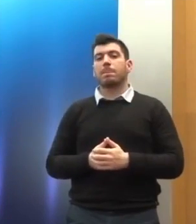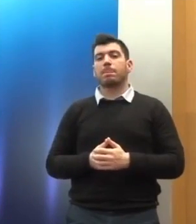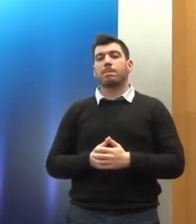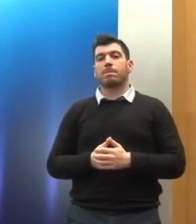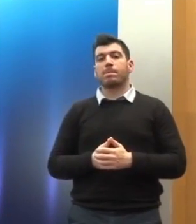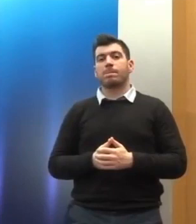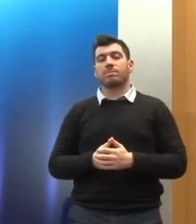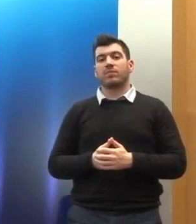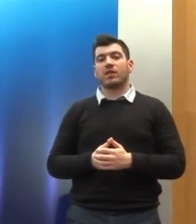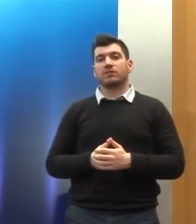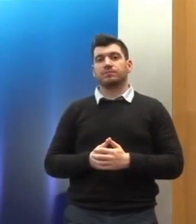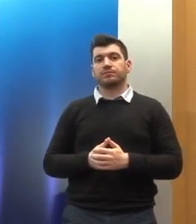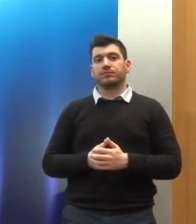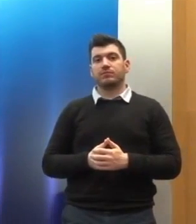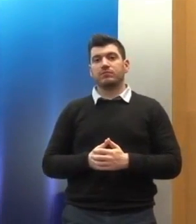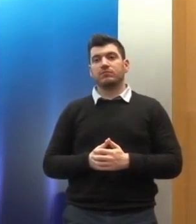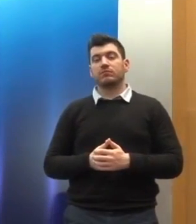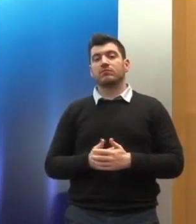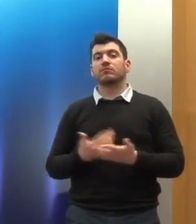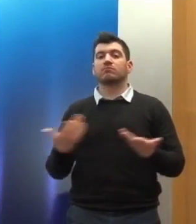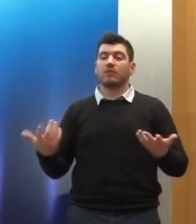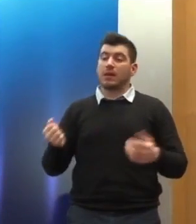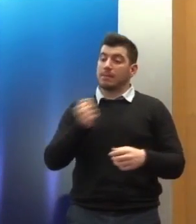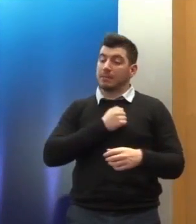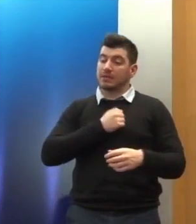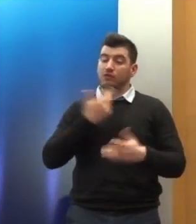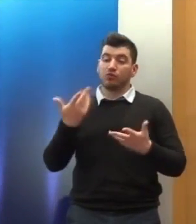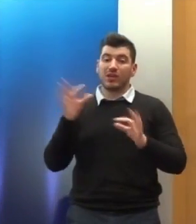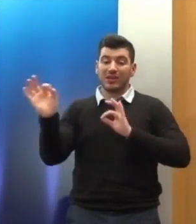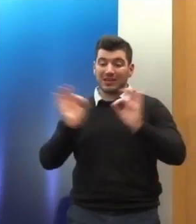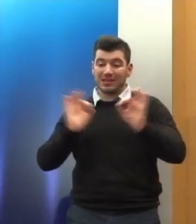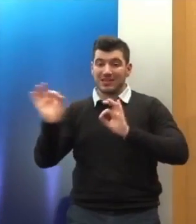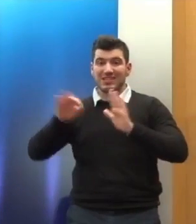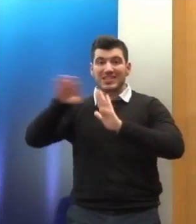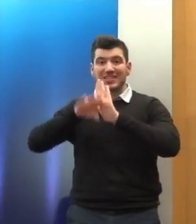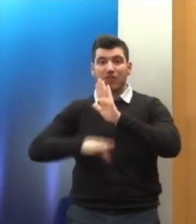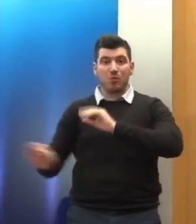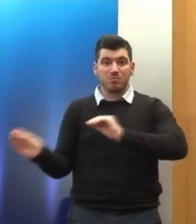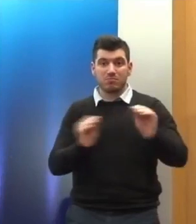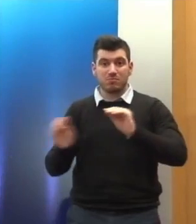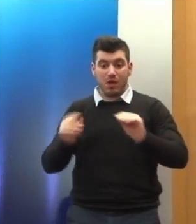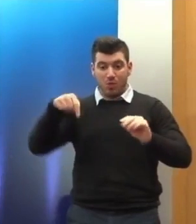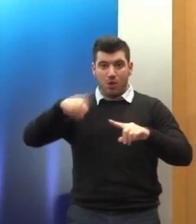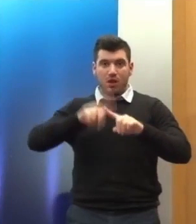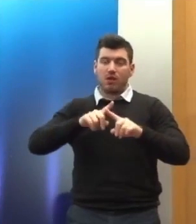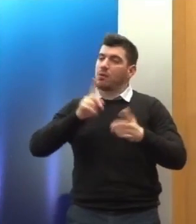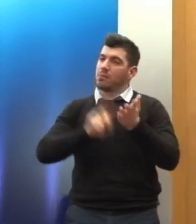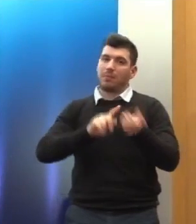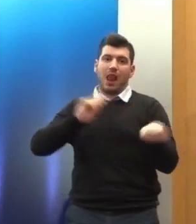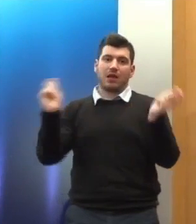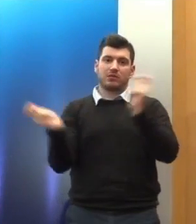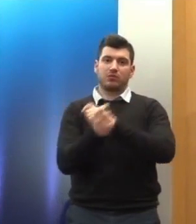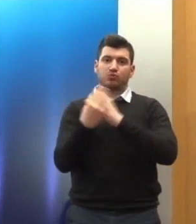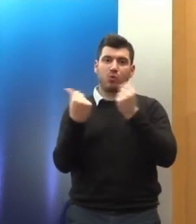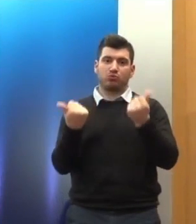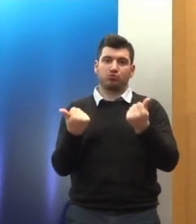όμως θεωρώ ότι πρέπει πια να αλλάξει ότι η μεταναστευτική πολιτική στη χώρα δεν είναι μόνο το προσφυγικό διότι έχουμε